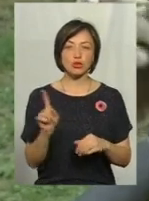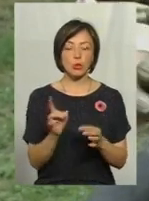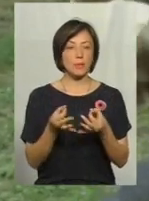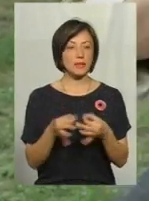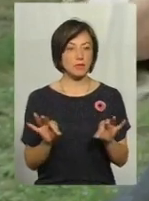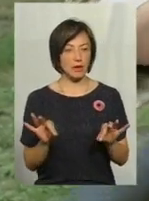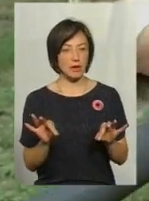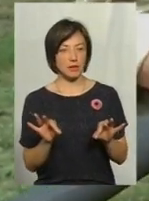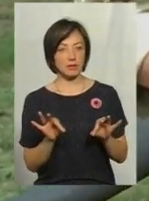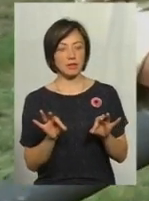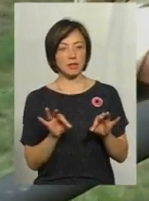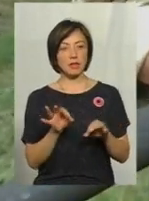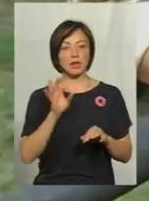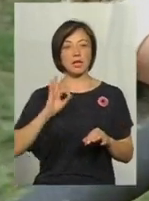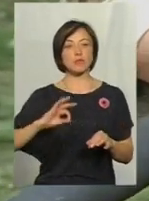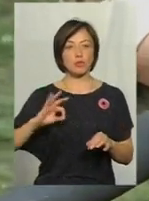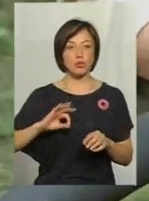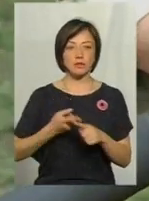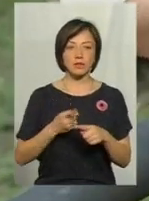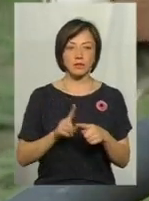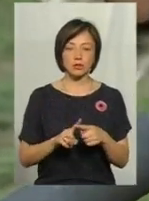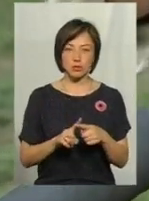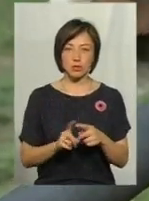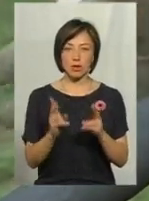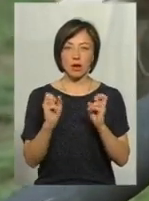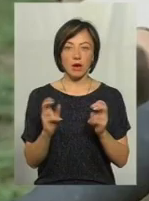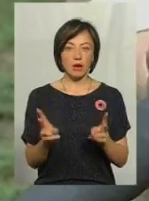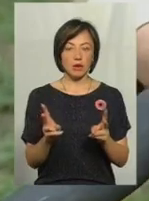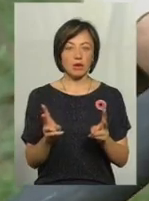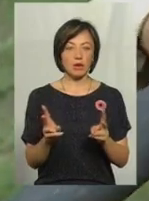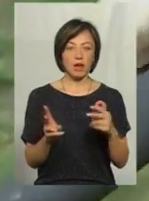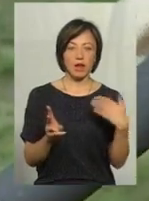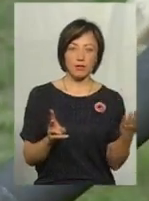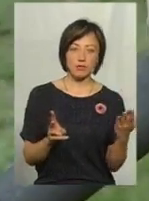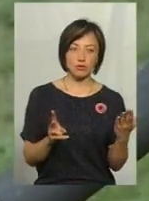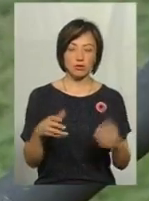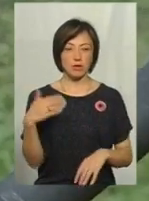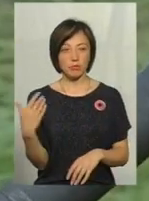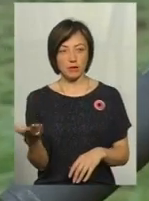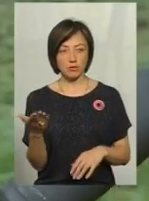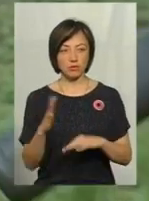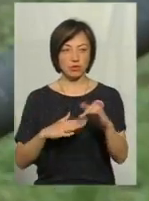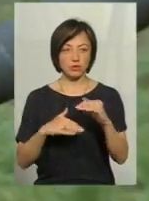дозволяє використовувати його, стрілку, як лівше, так і правше.